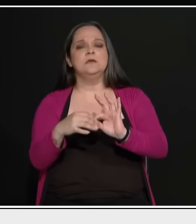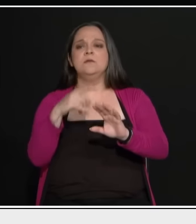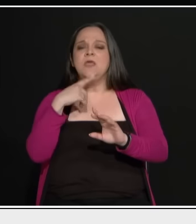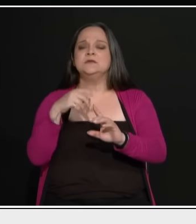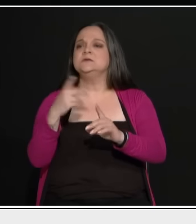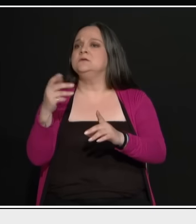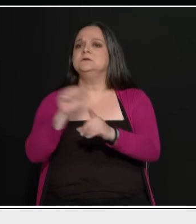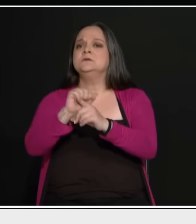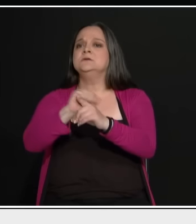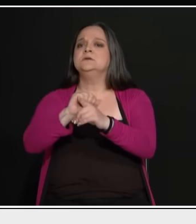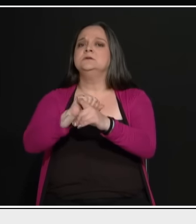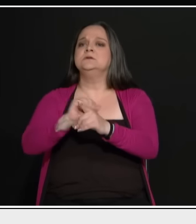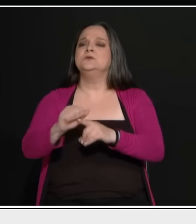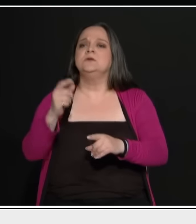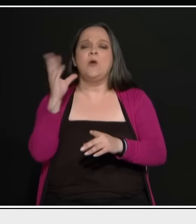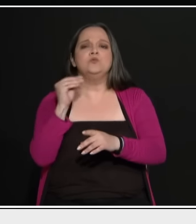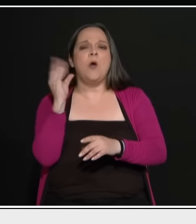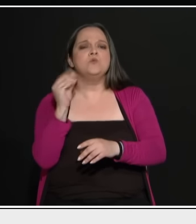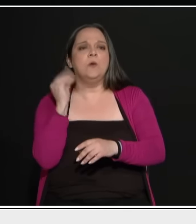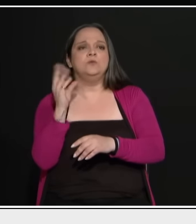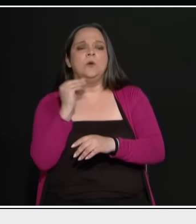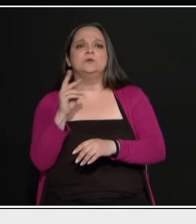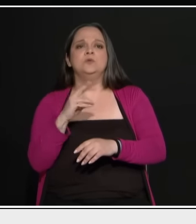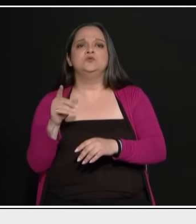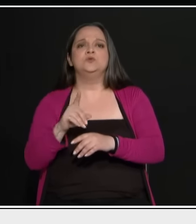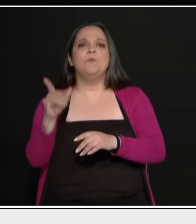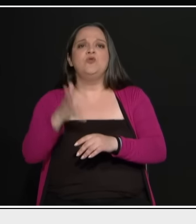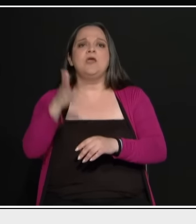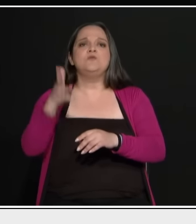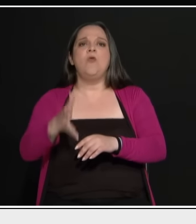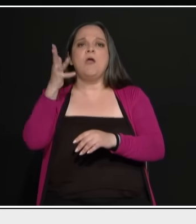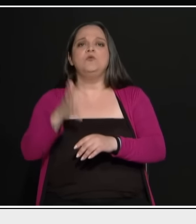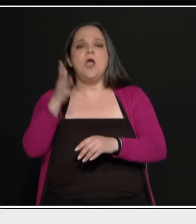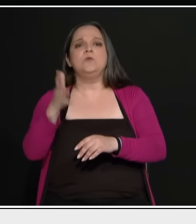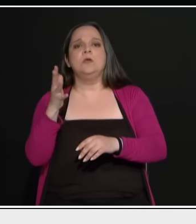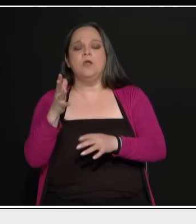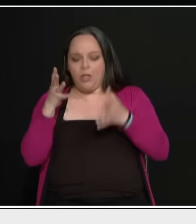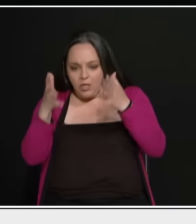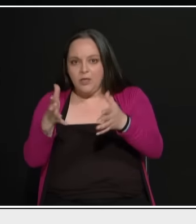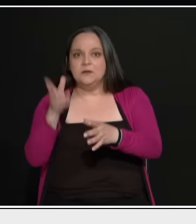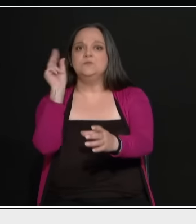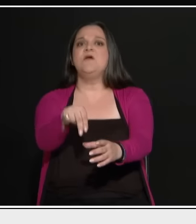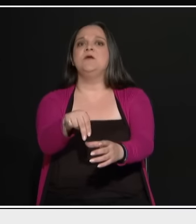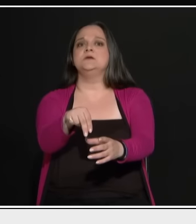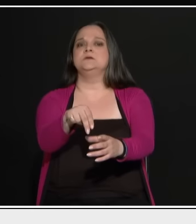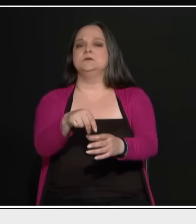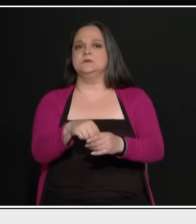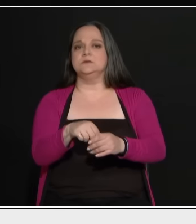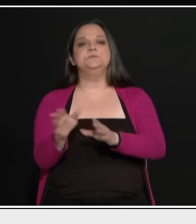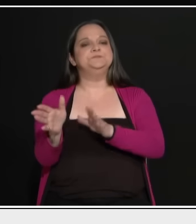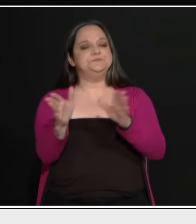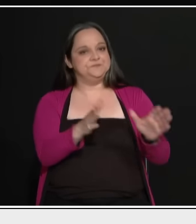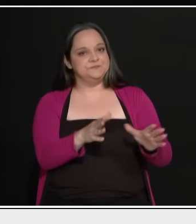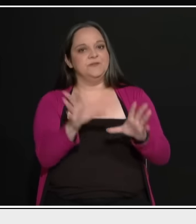Πλύσια κεφάλαιο. Όταν λες Μητσοτάκη, Μητσοτάκη, Μητσοτάκη, Μητσοτάκη, μητσοτάκη, γίνεσαι ζόμπι. Λοιπόν, πάμε λίγο στο κομμάτι της επικοινωνίας,